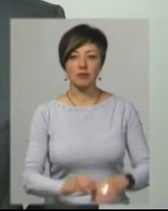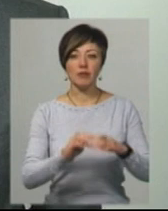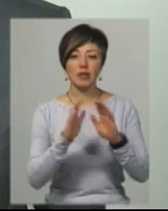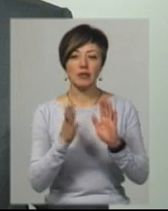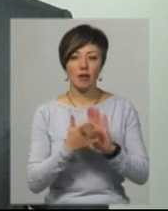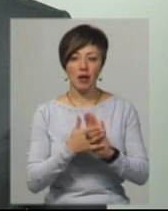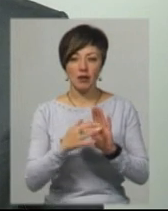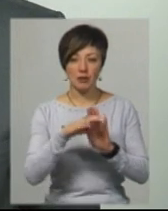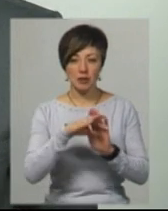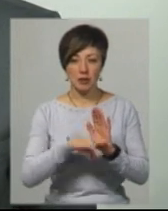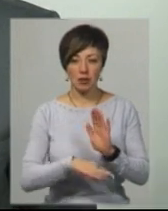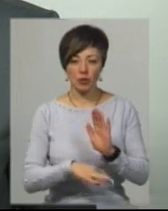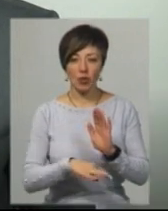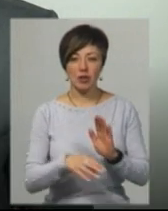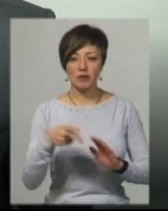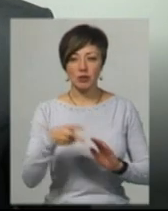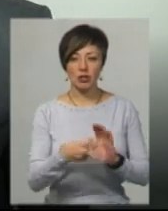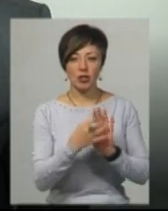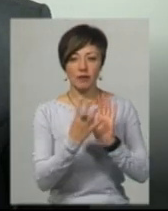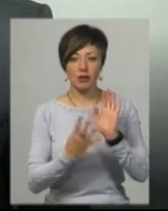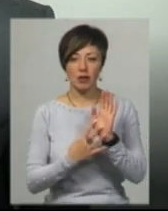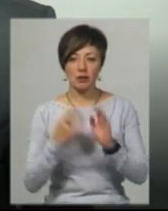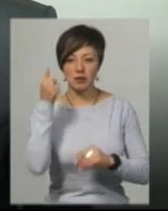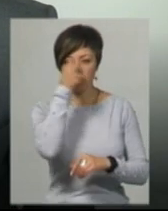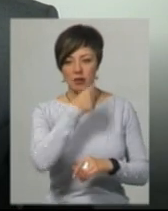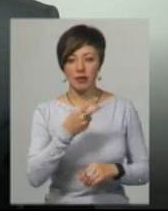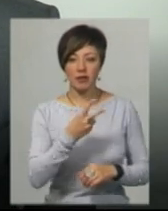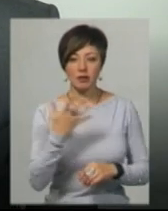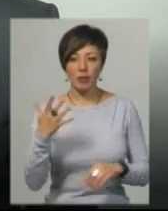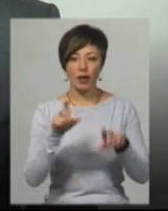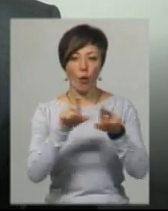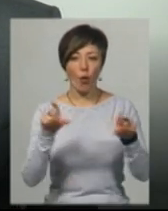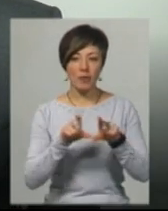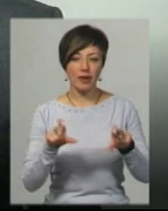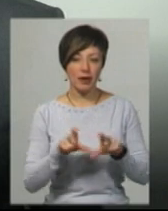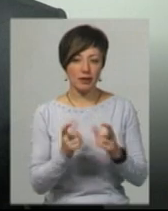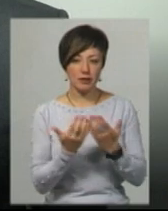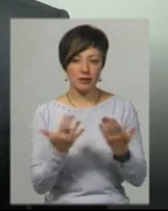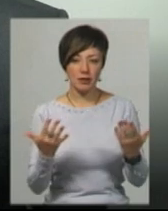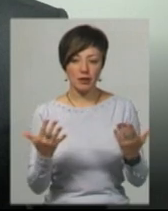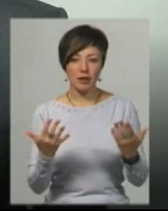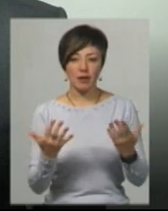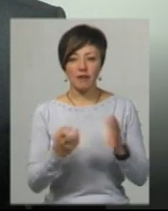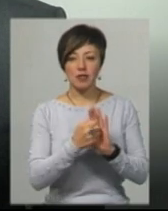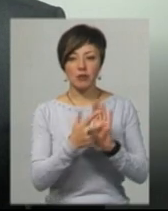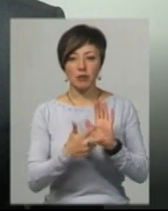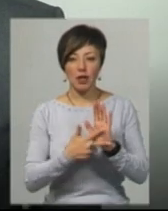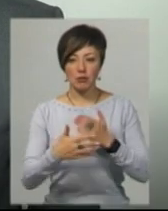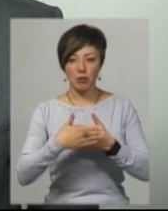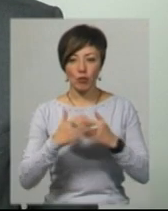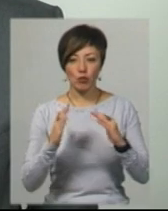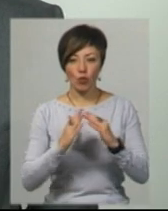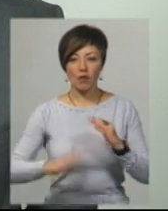титульному списку на 2019 рік 25 об'єктів, 18 прибудинкових вже